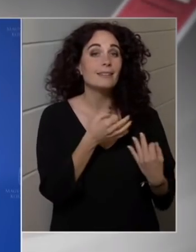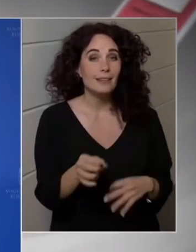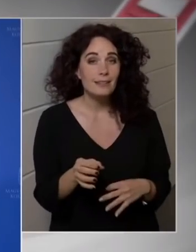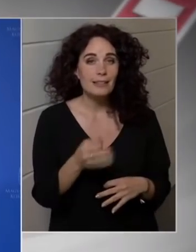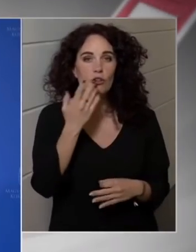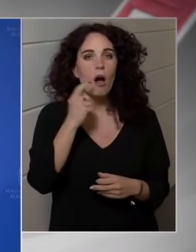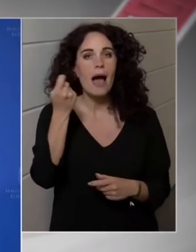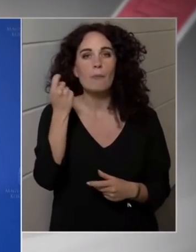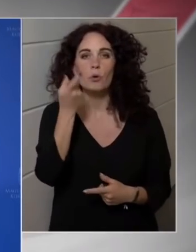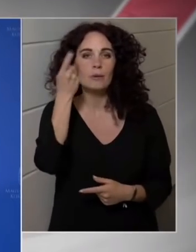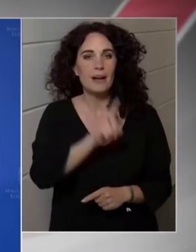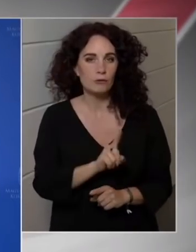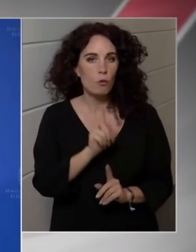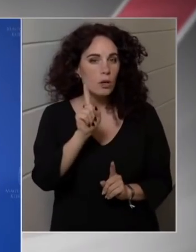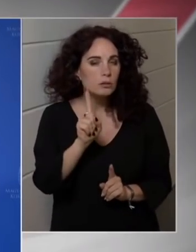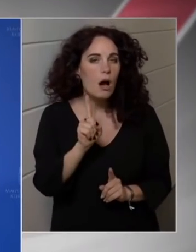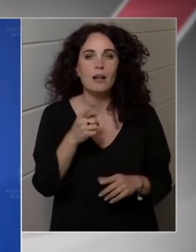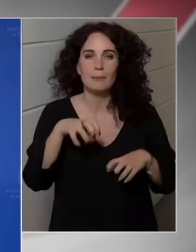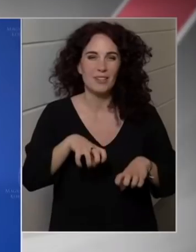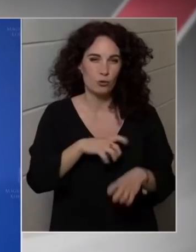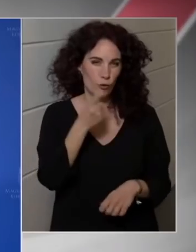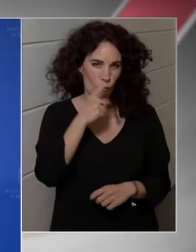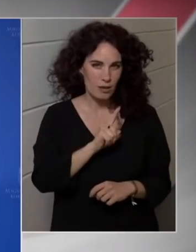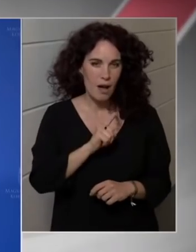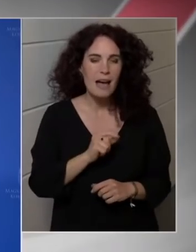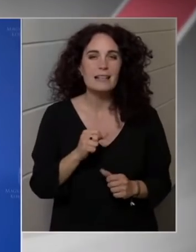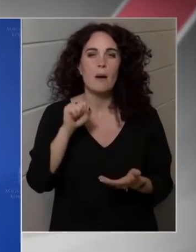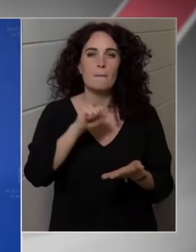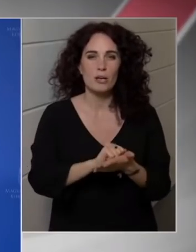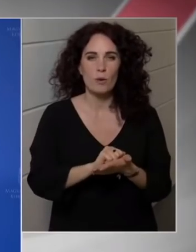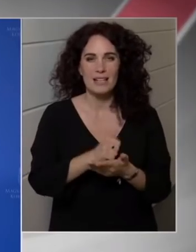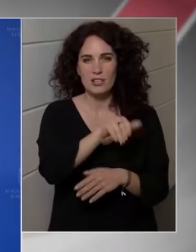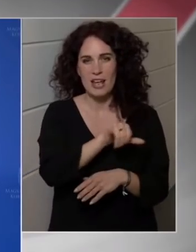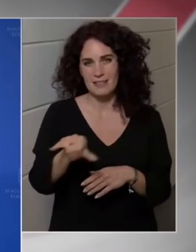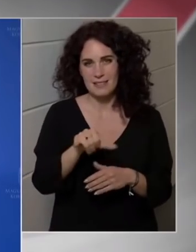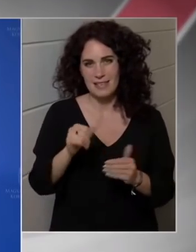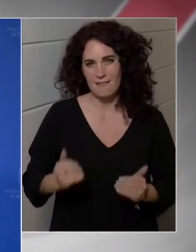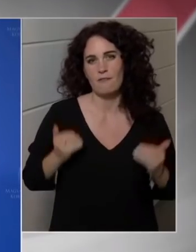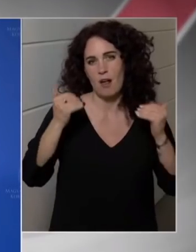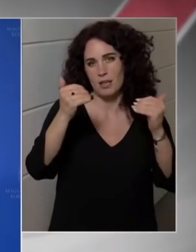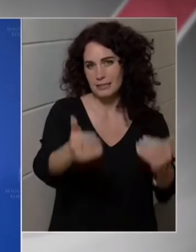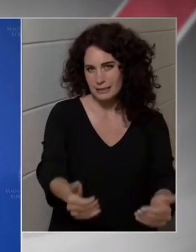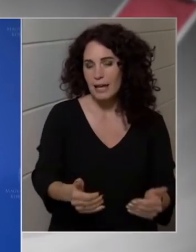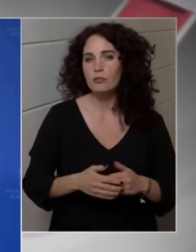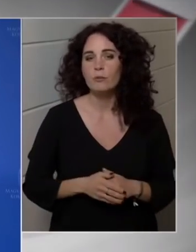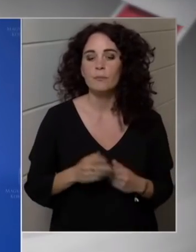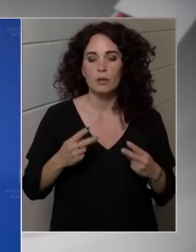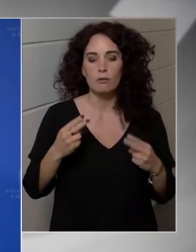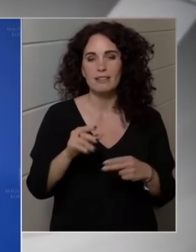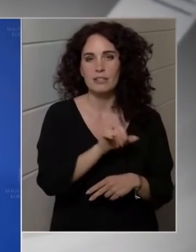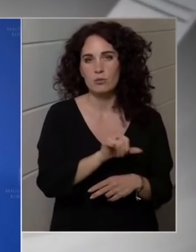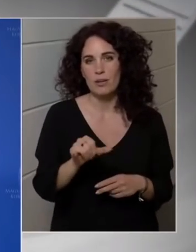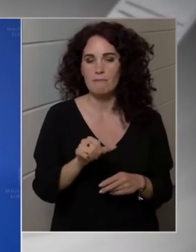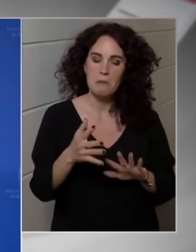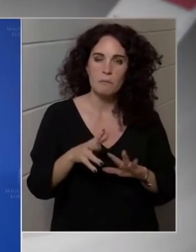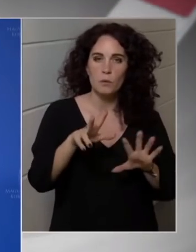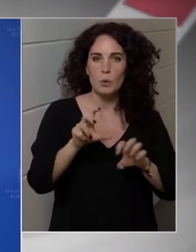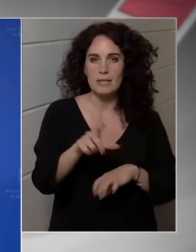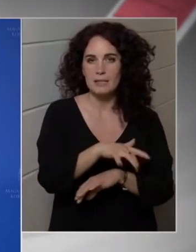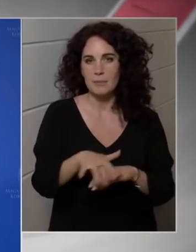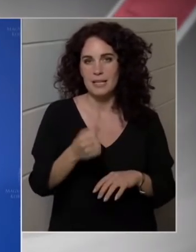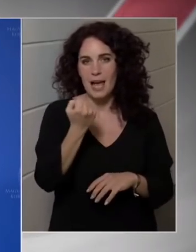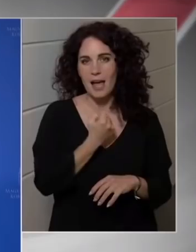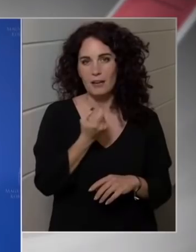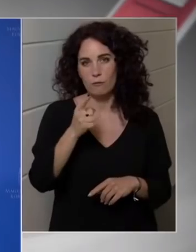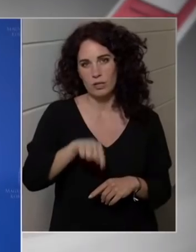olyan helyen, ahol az embereknek legcsökébb mértékben sem fáj, tudjuk csökkenteni. Egy olyan intézkedés van, amit ha nem lenne egy